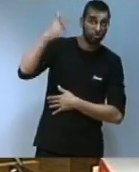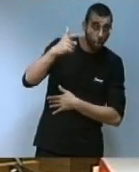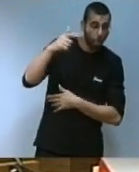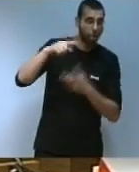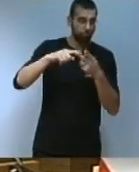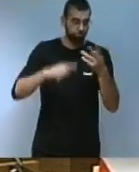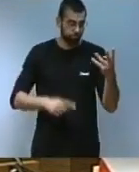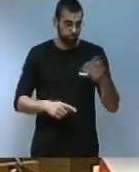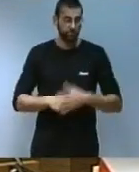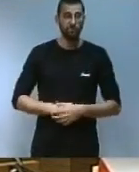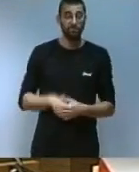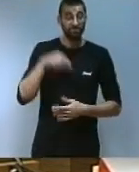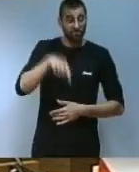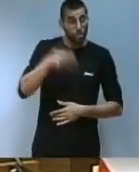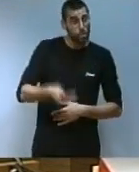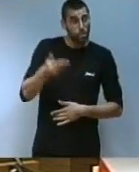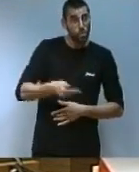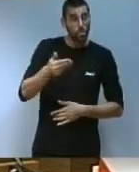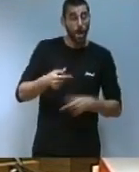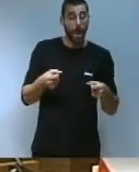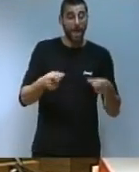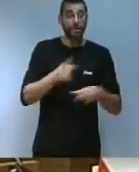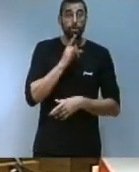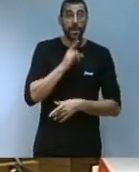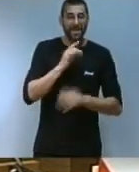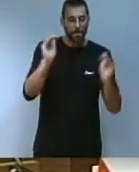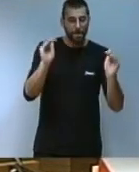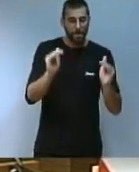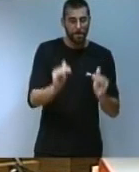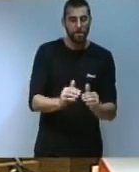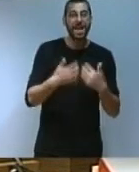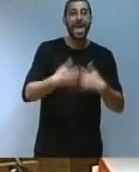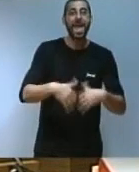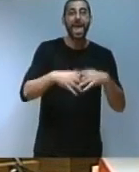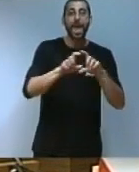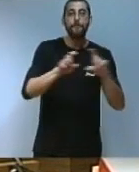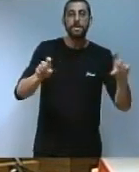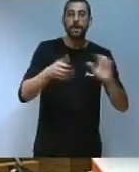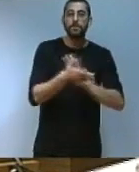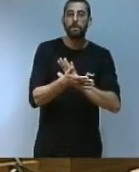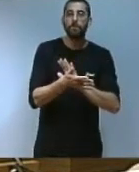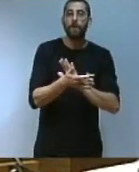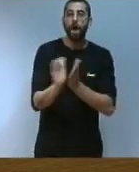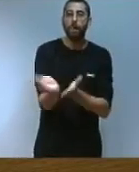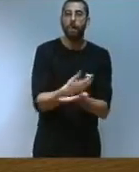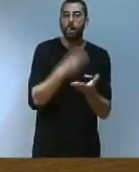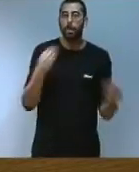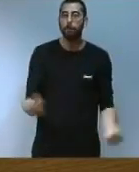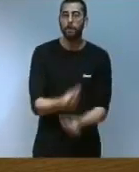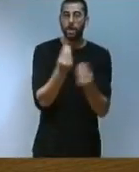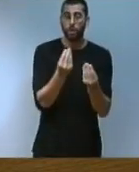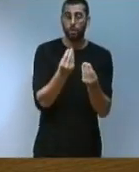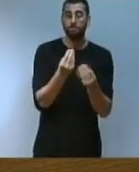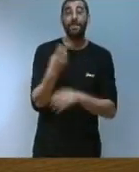element imprescindible per a rebaixar els costos energètics de les empreses per a que siguem més rendibles. I com a novetat, en